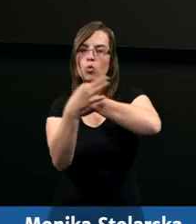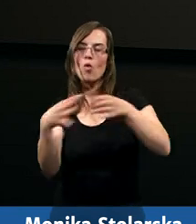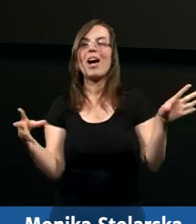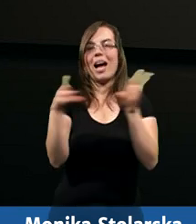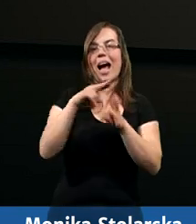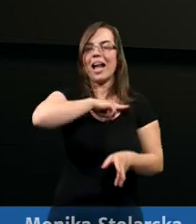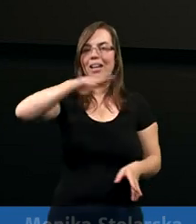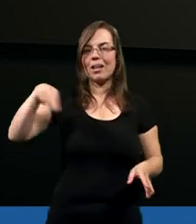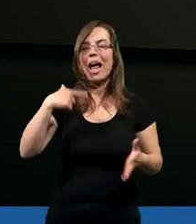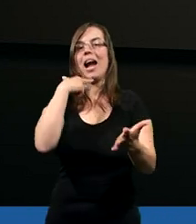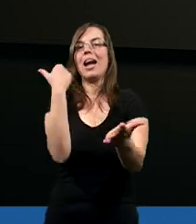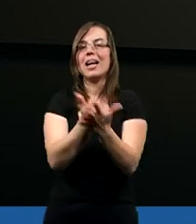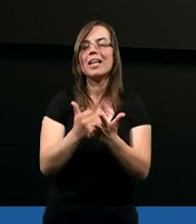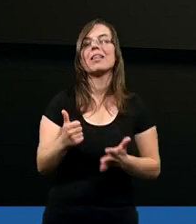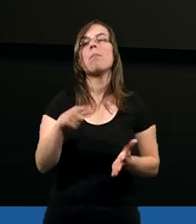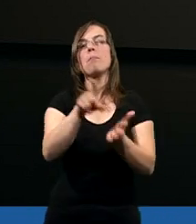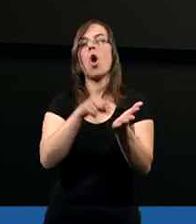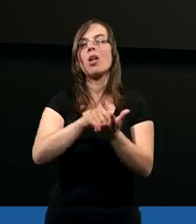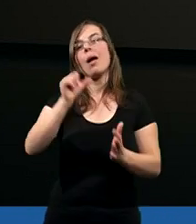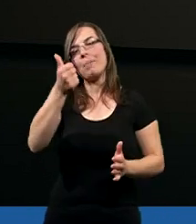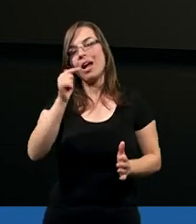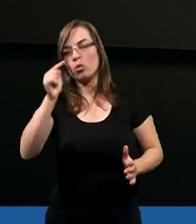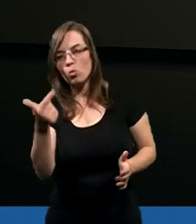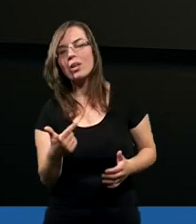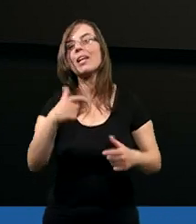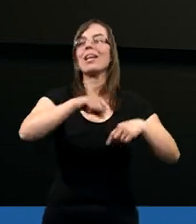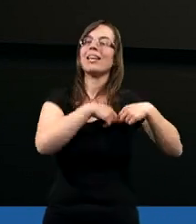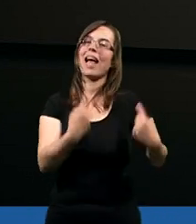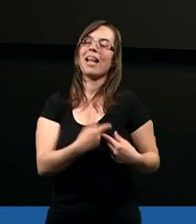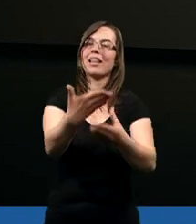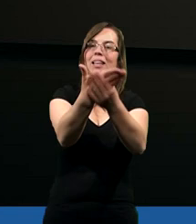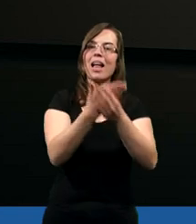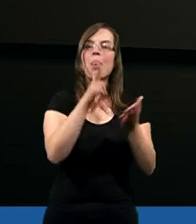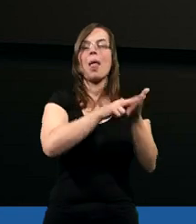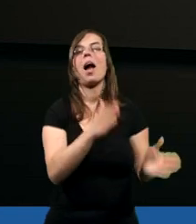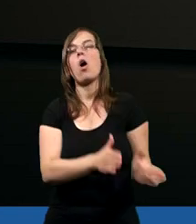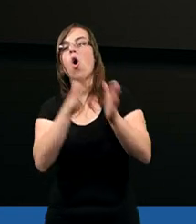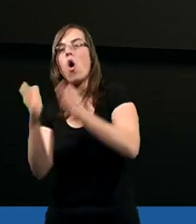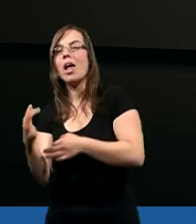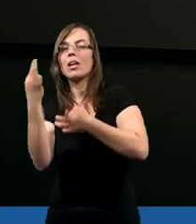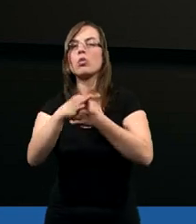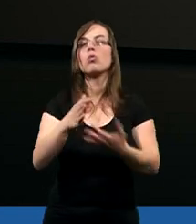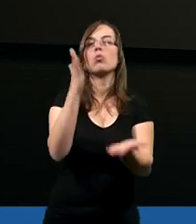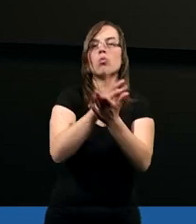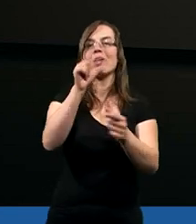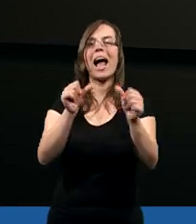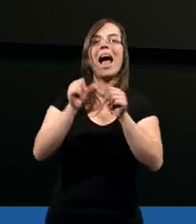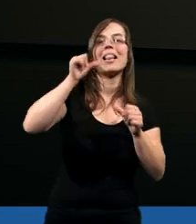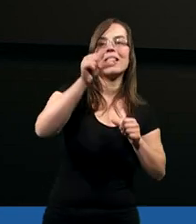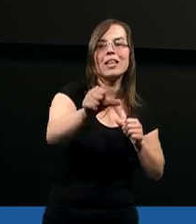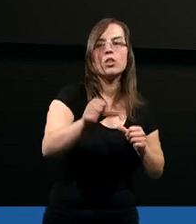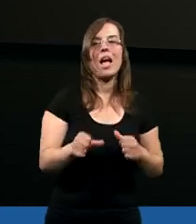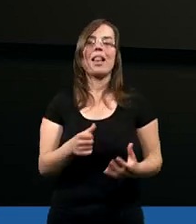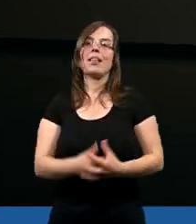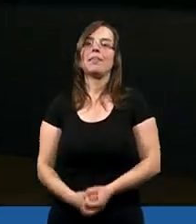razem z nami list, listy Piotra. Serdecznie zapraszam na kolejne studium już za